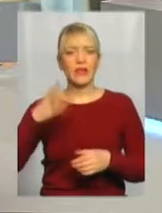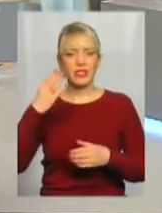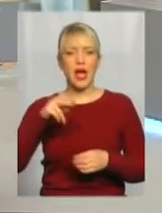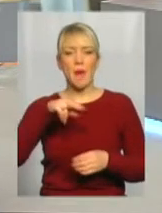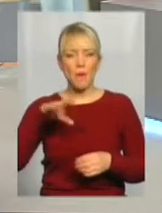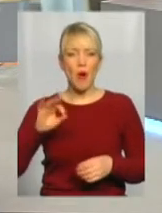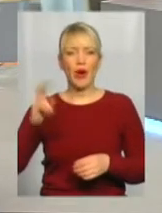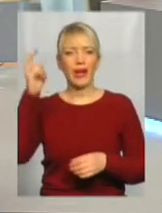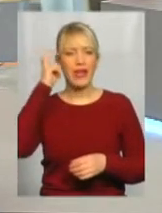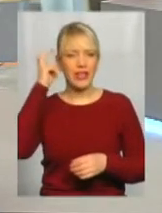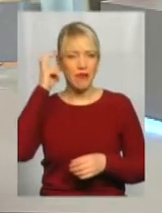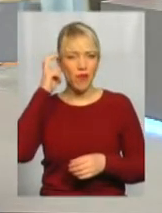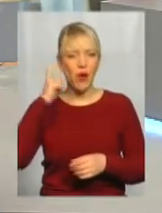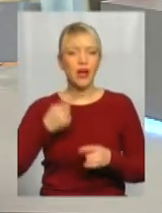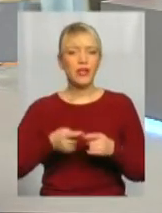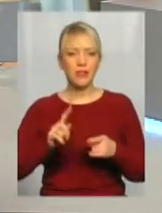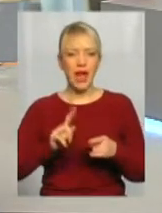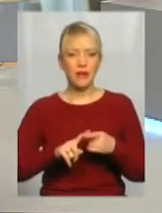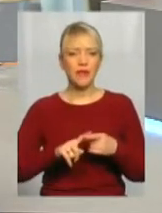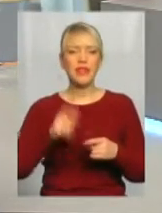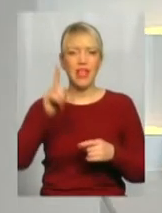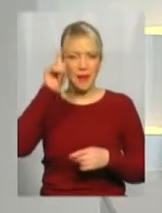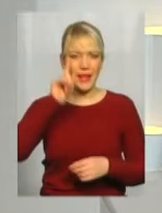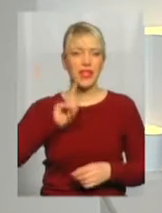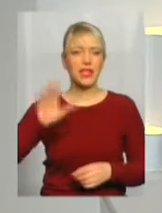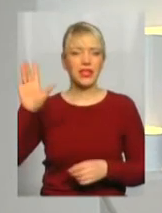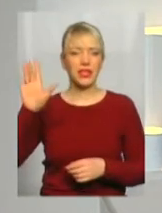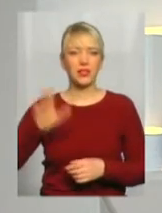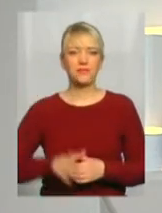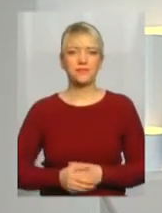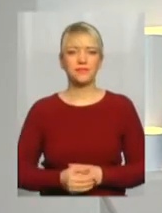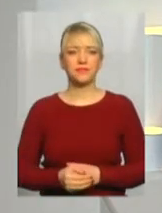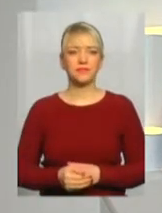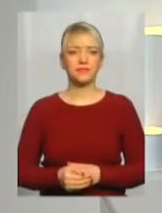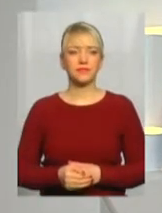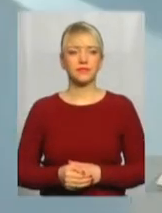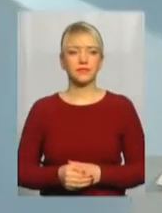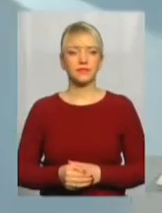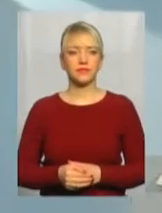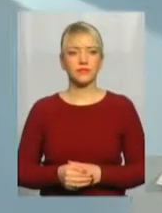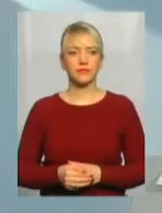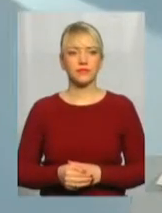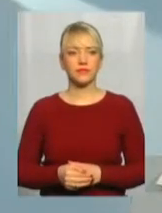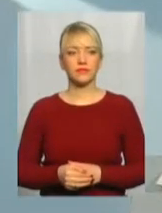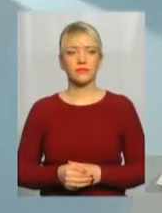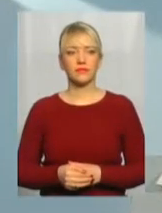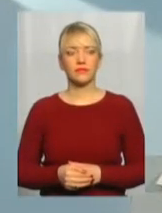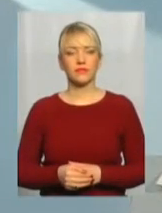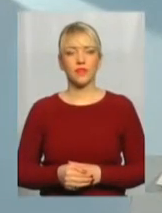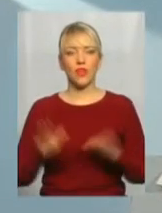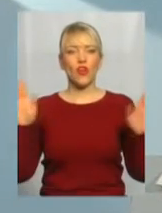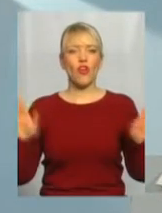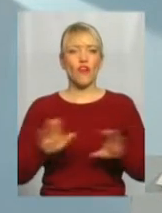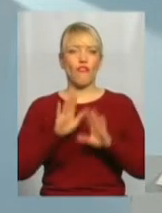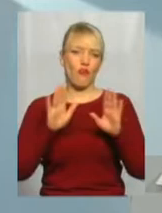Києву. Це знаменитий фольклорист,